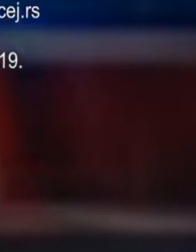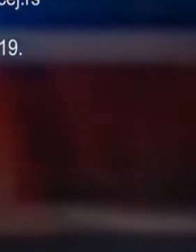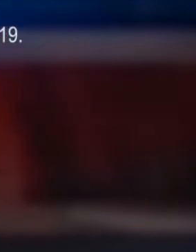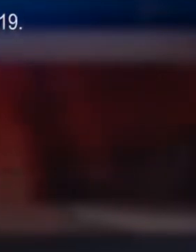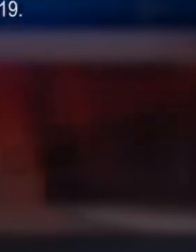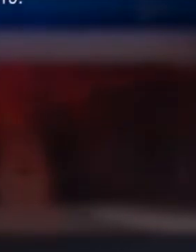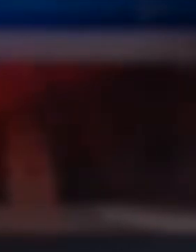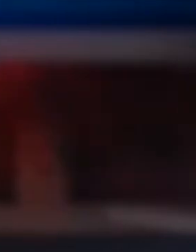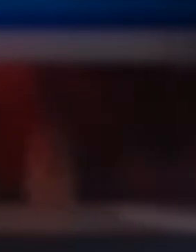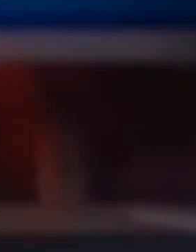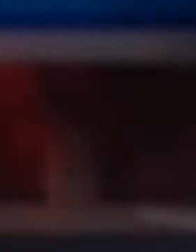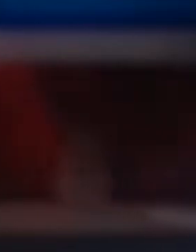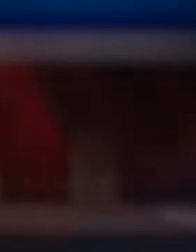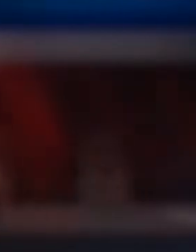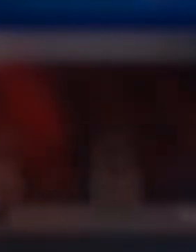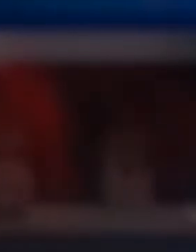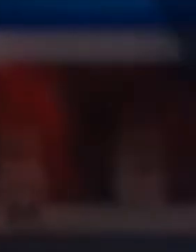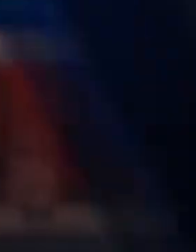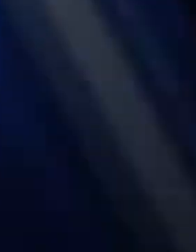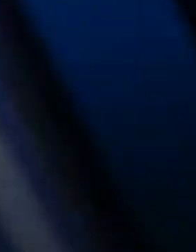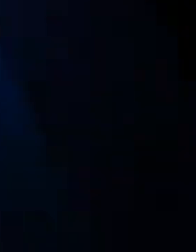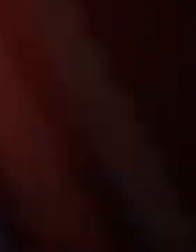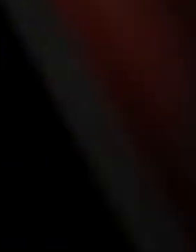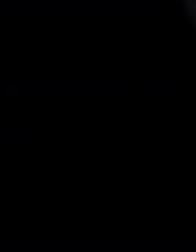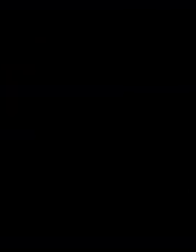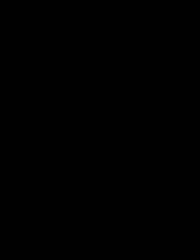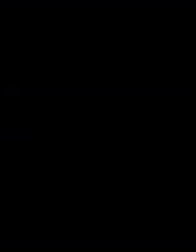matrices sprem At person sprem iz vidjet